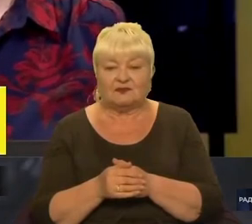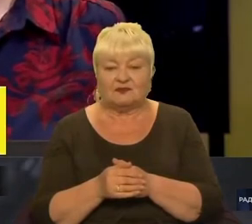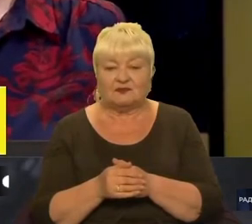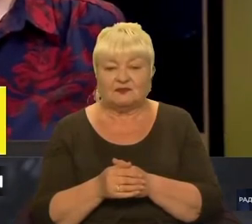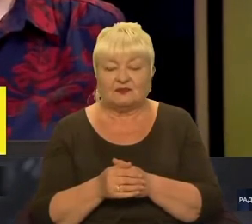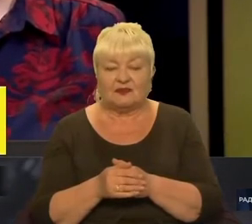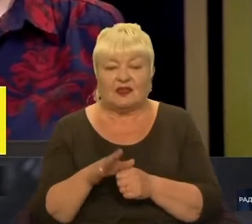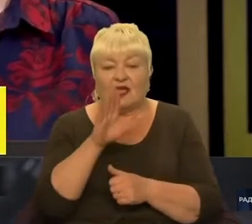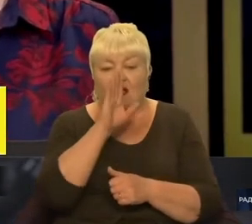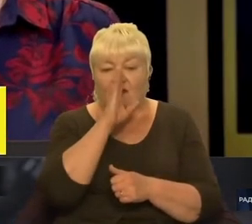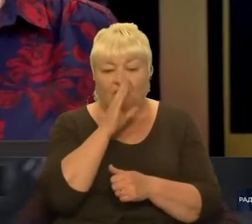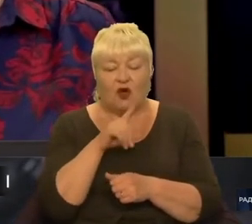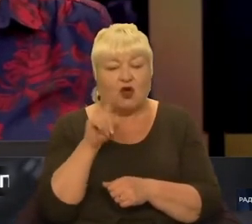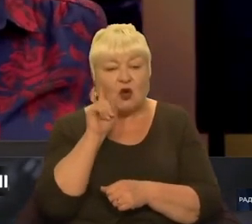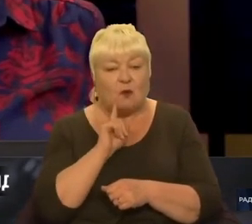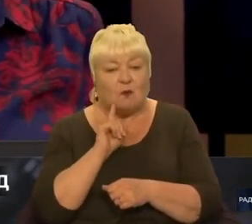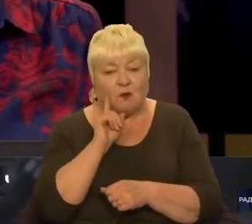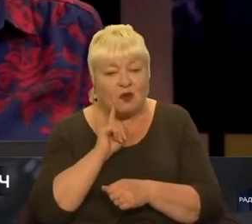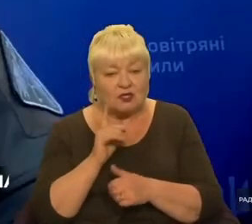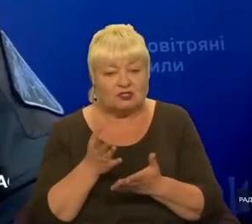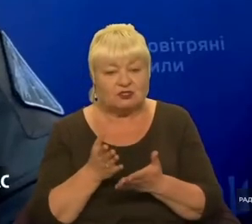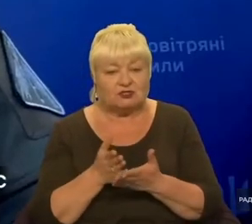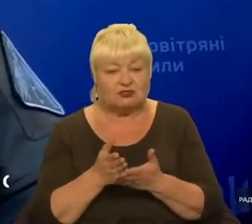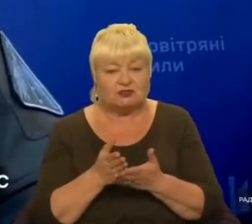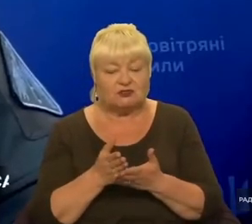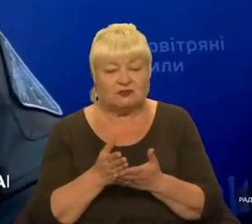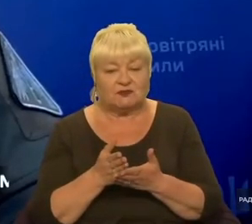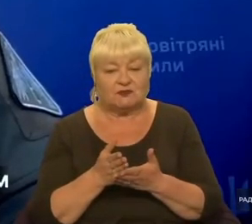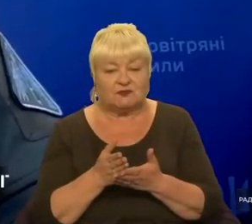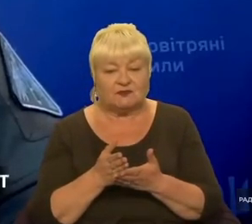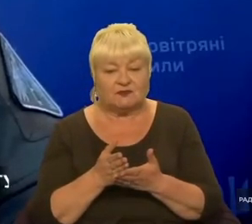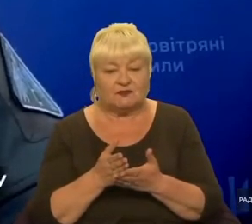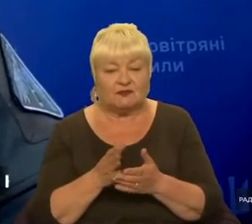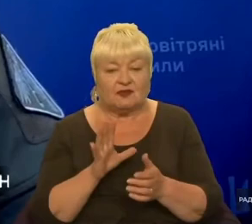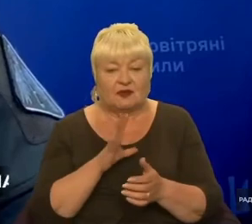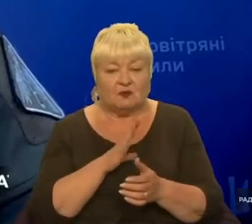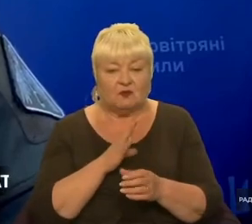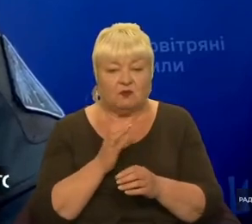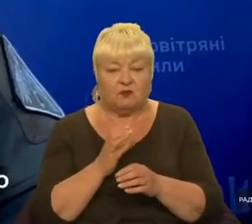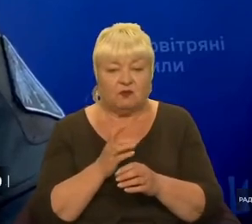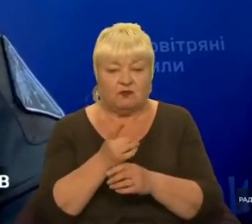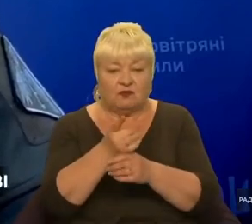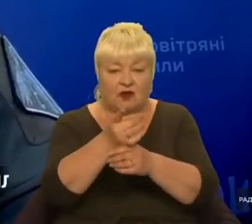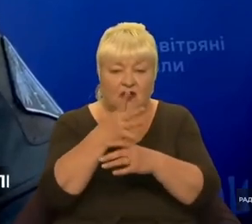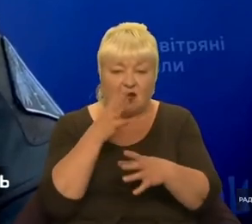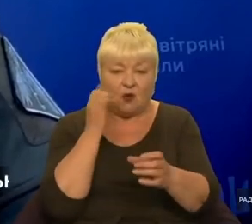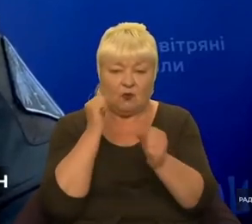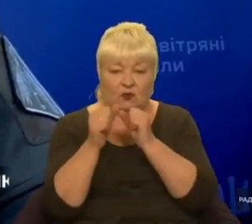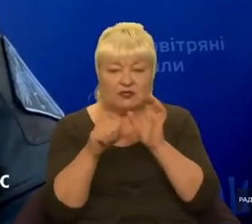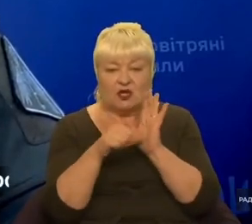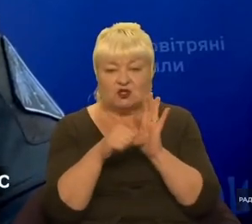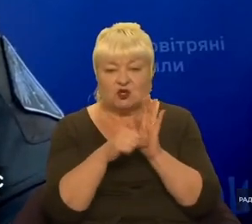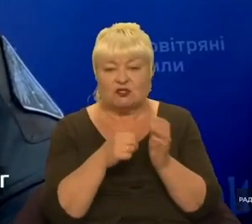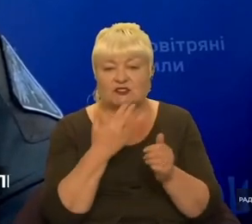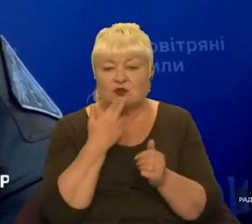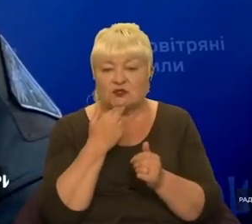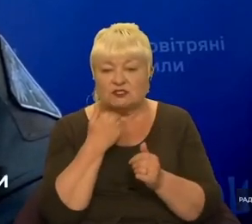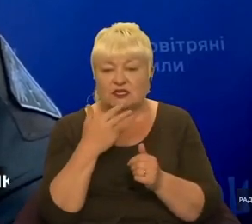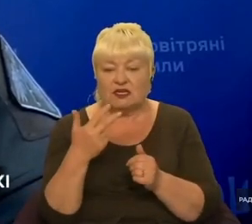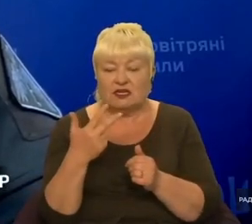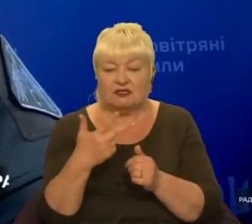Ворог поки що, власне, насований ракетний удар задав. Це у нас було 6 червня, де 35